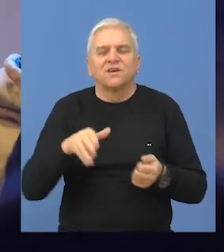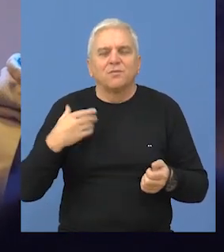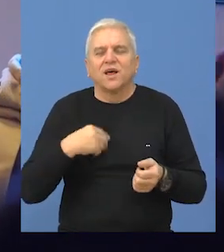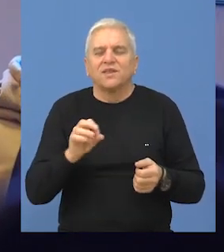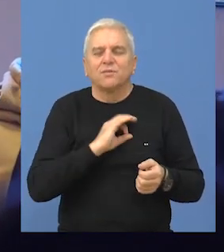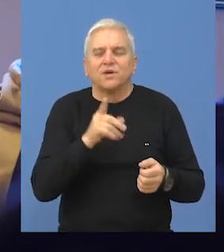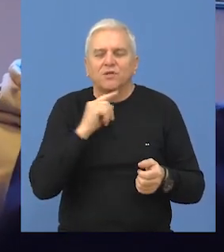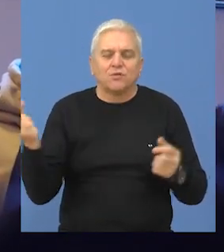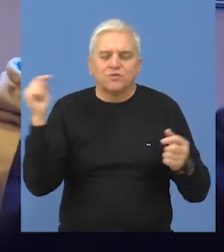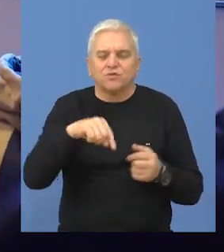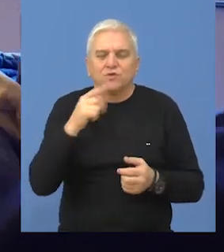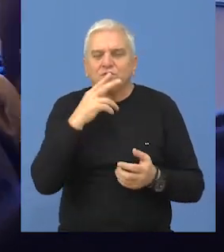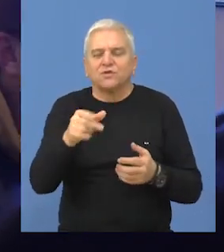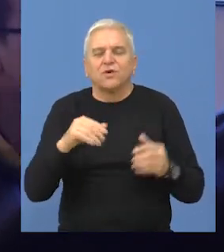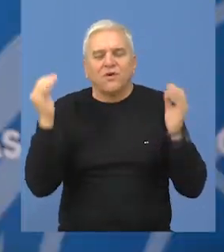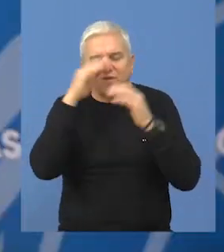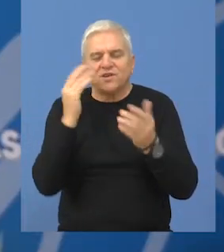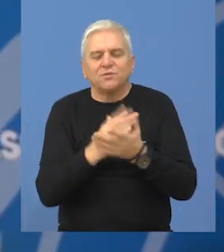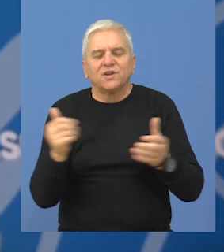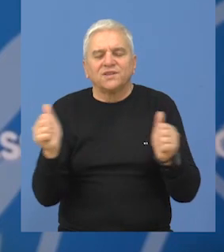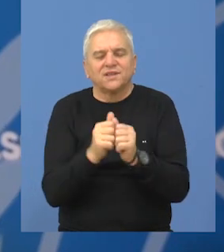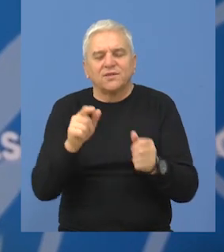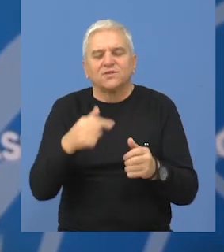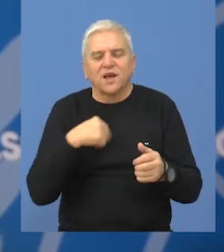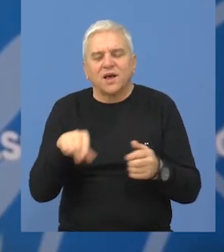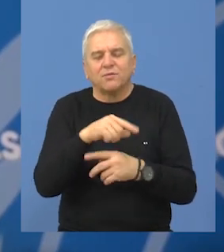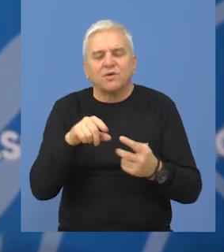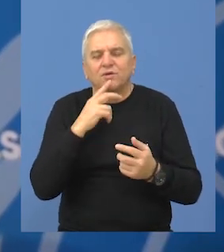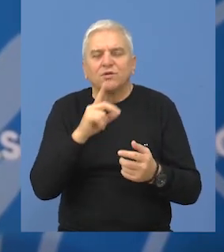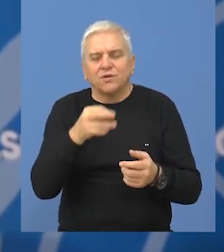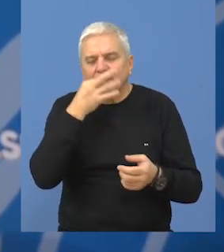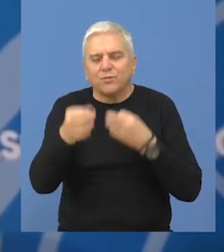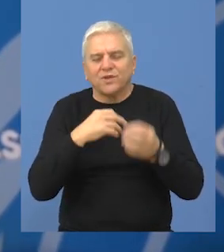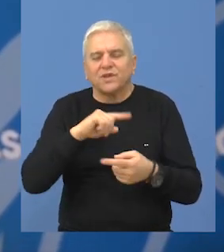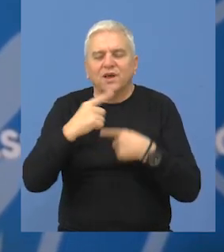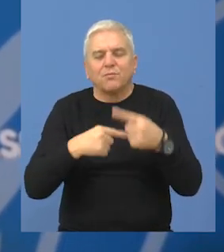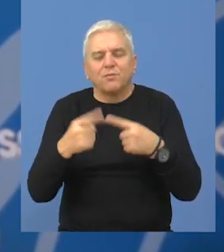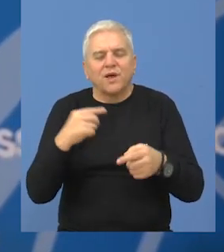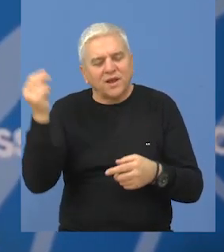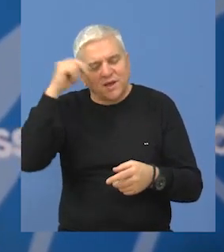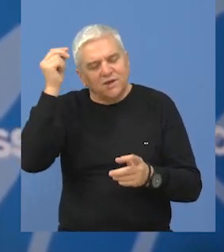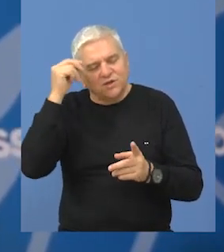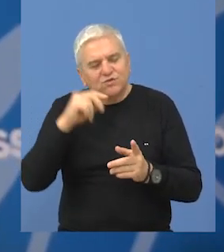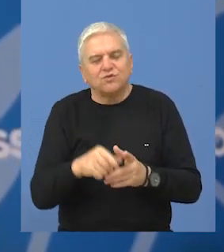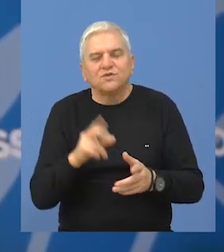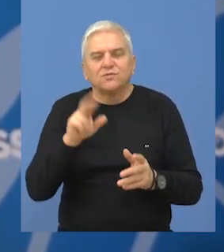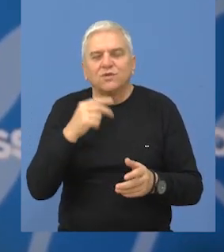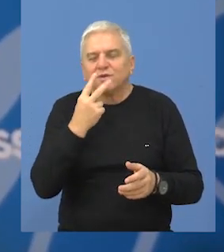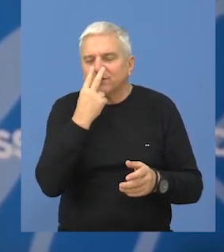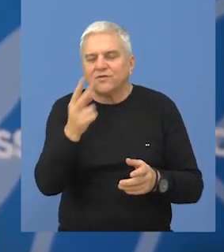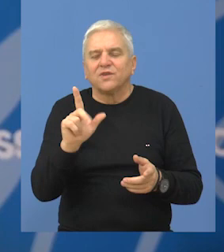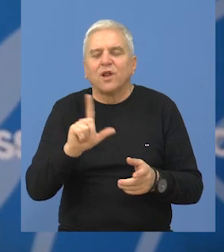mlade Bečeja koji su došli, koji su četvrtak Bečeja proveli sa nama, ovde to je sa mnom i koji su razmijenili, da smo razmijenili iskustva.